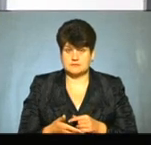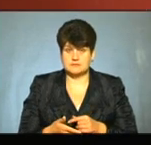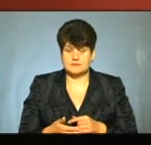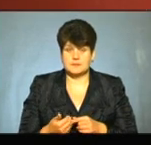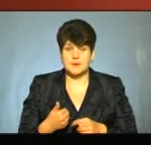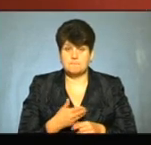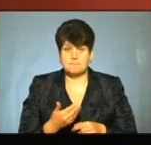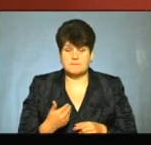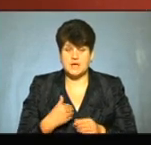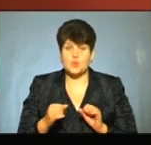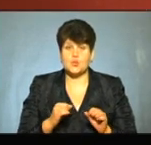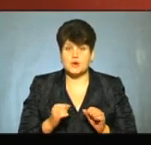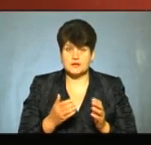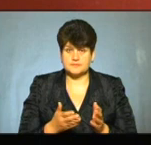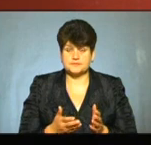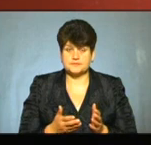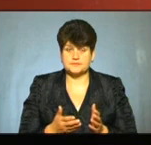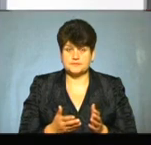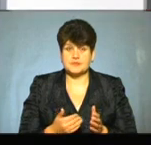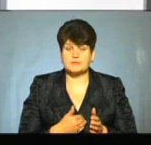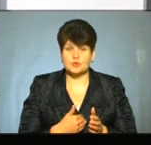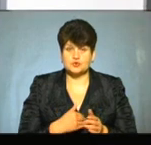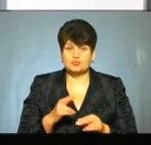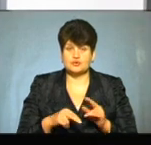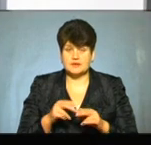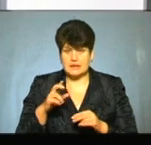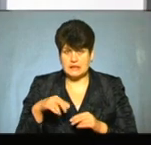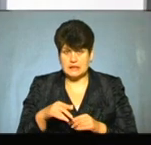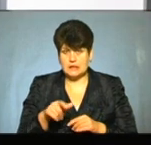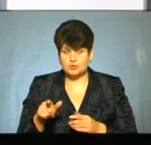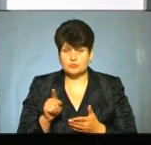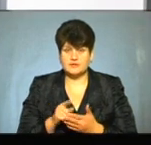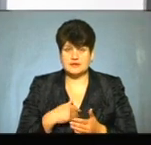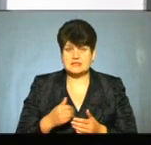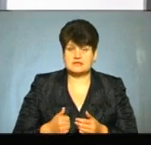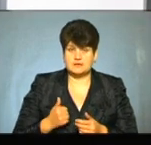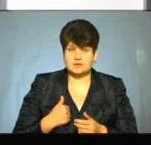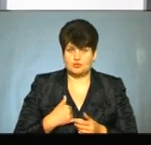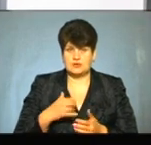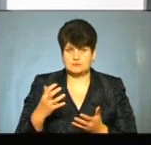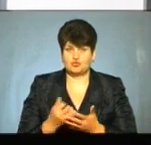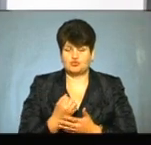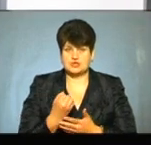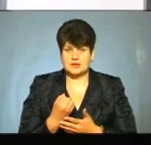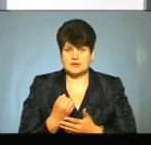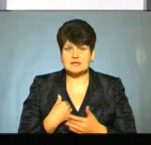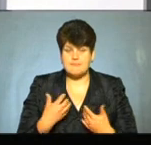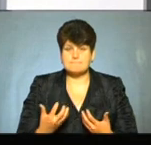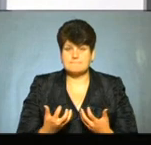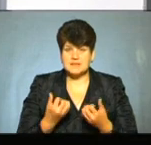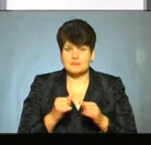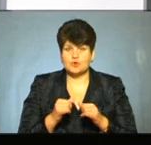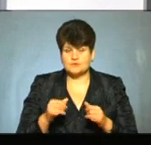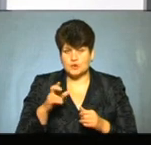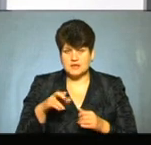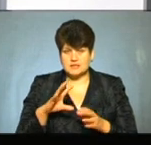Тобто, ми уряд, ми хочемо будувати країну, і люди мають нас хвалити, бо у нас не виходить. Я підтримую росток